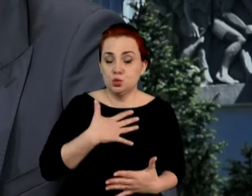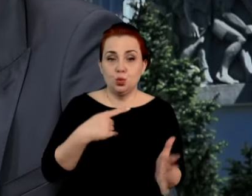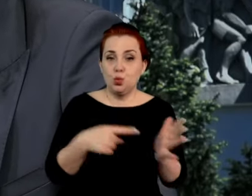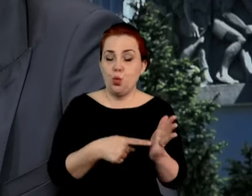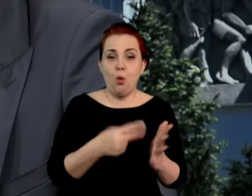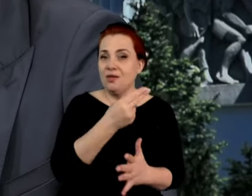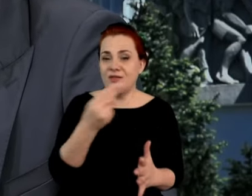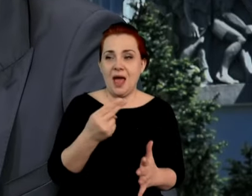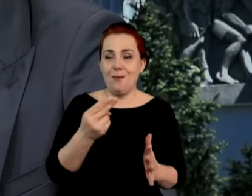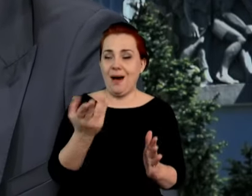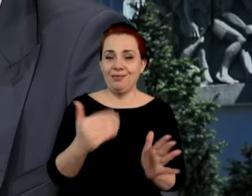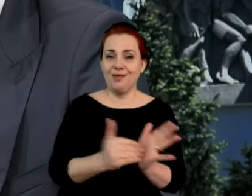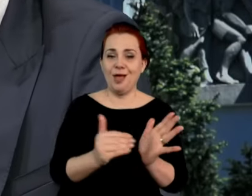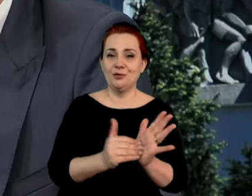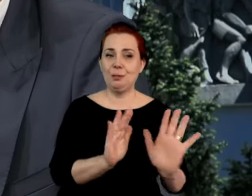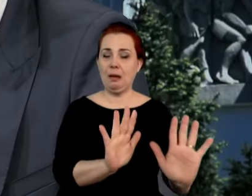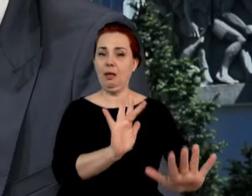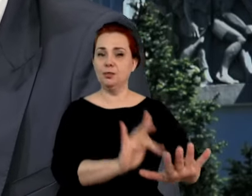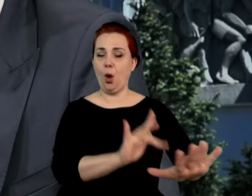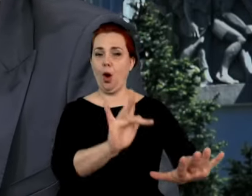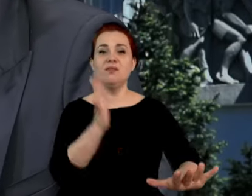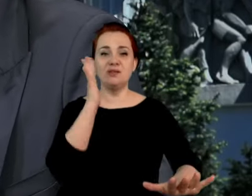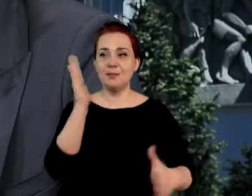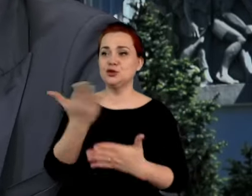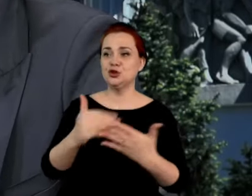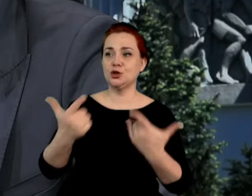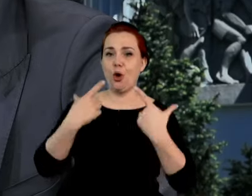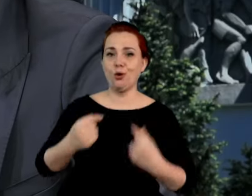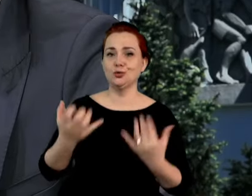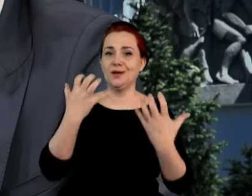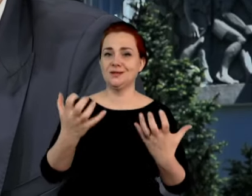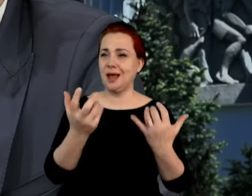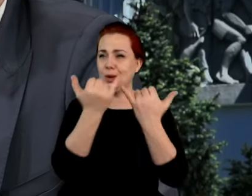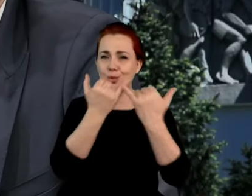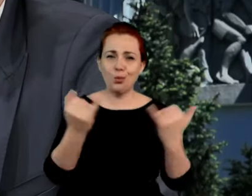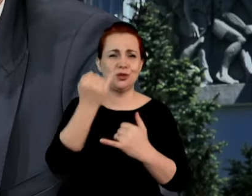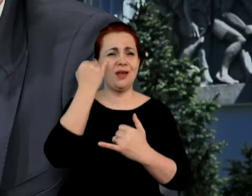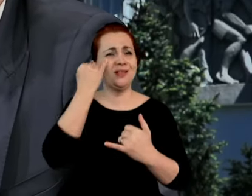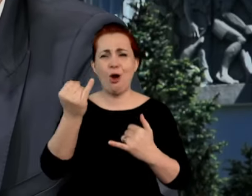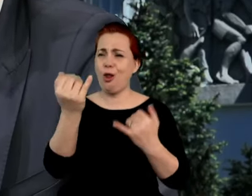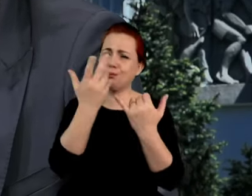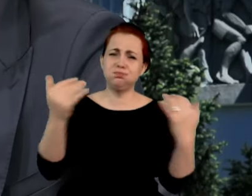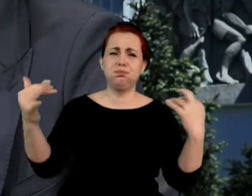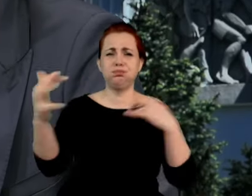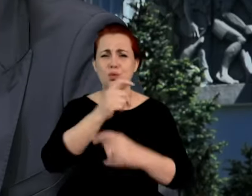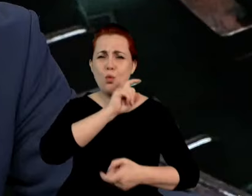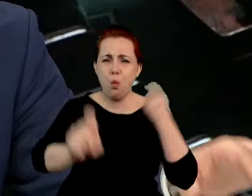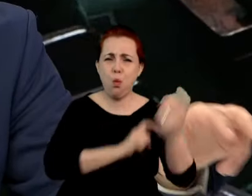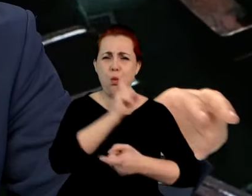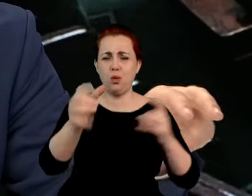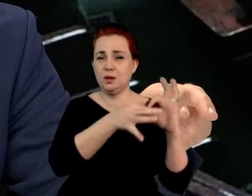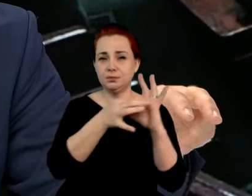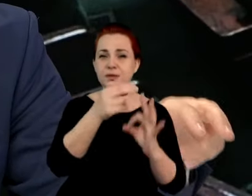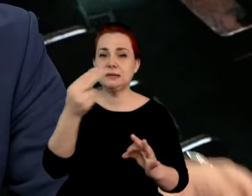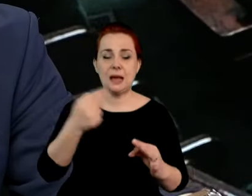należy ruszać. Ja wiem, że część osób chciałaby wywoływać różne ideologiczne spory wokół tego tematu. Nie jest do tego daleko.